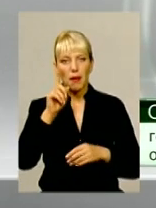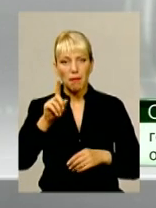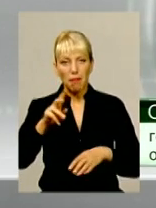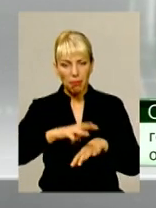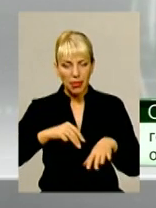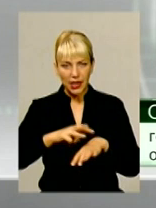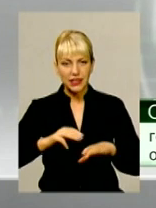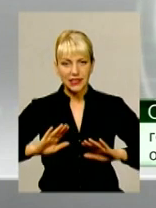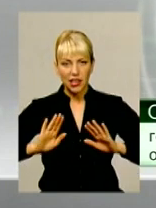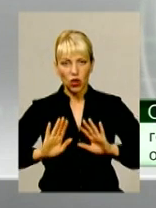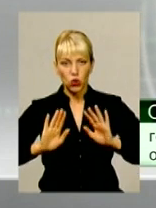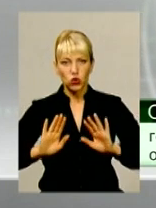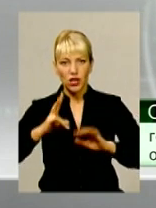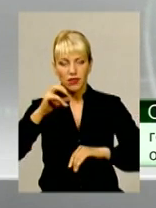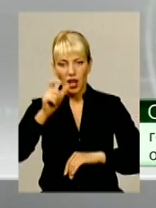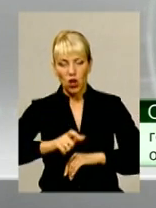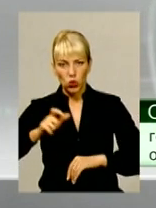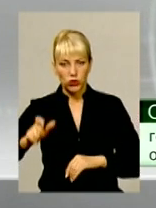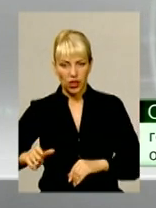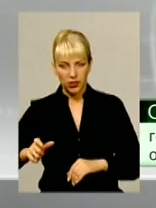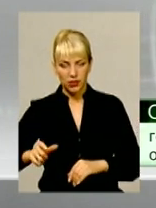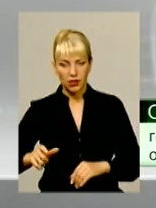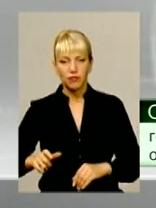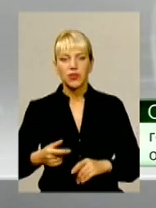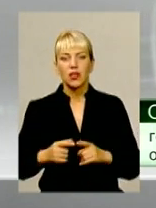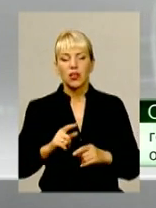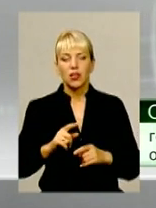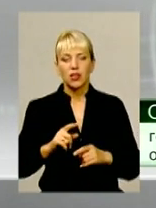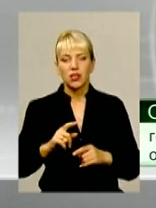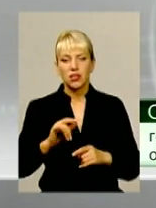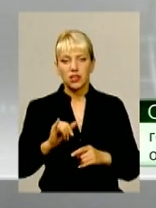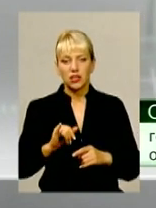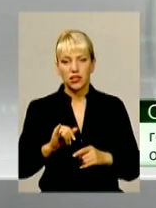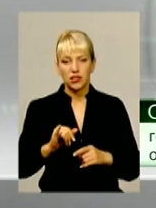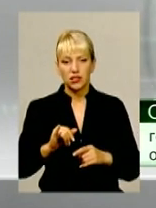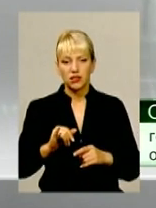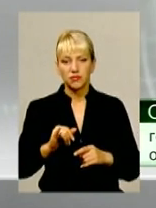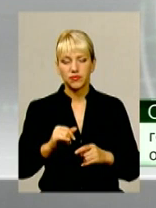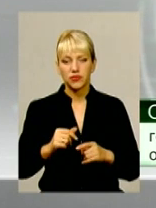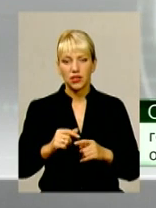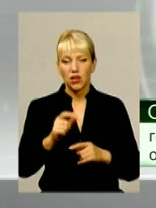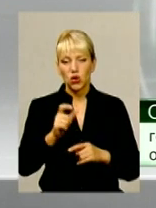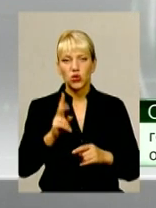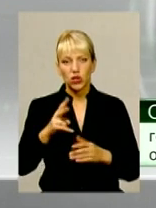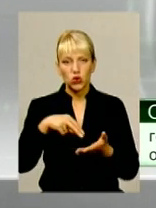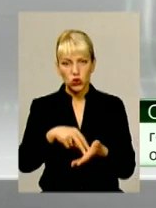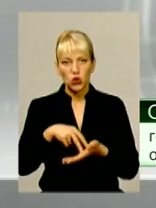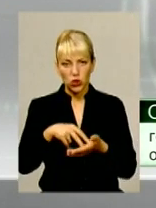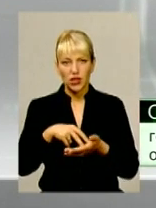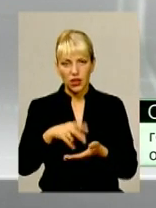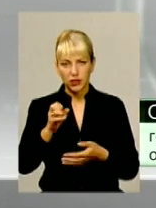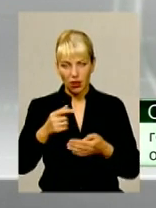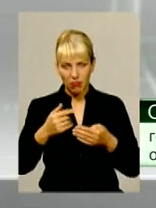потоптали фотографії героїв російсько-української, війни загиблих, які стояли на краю